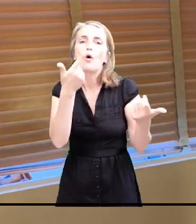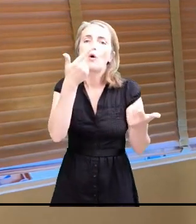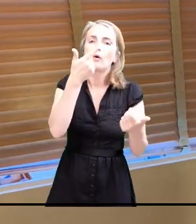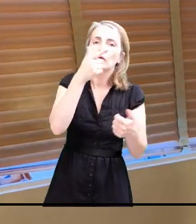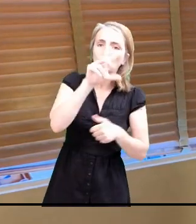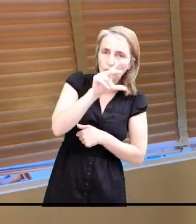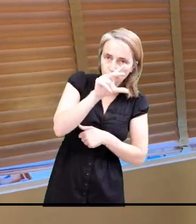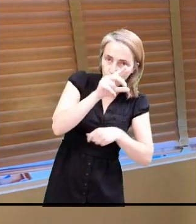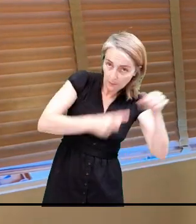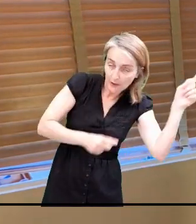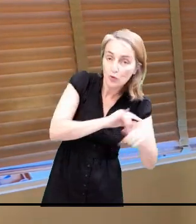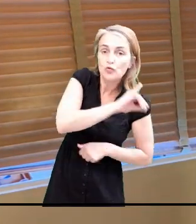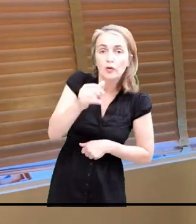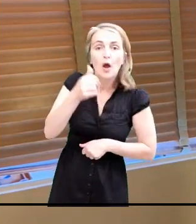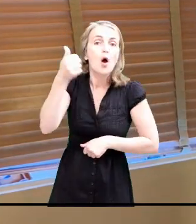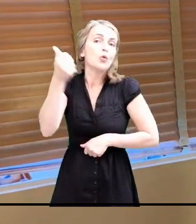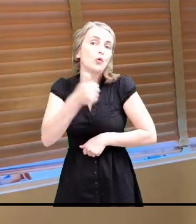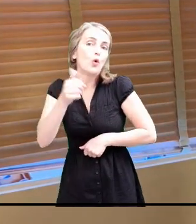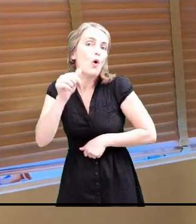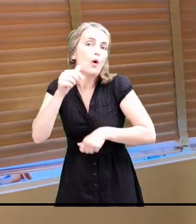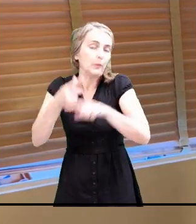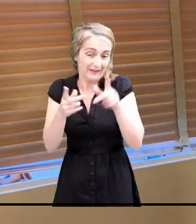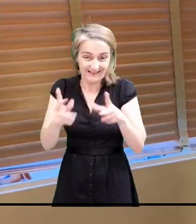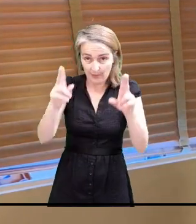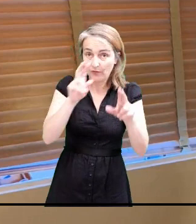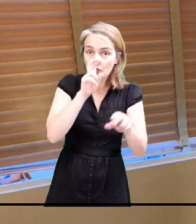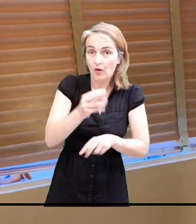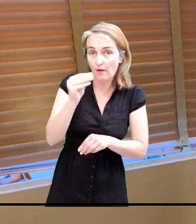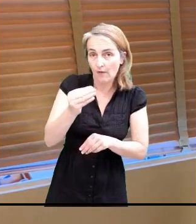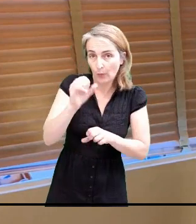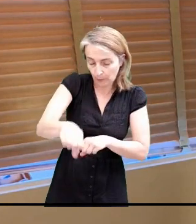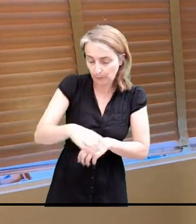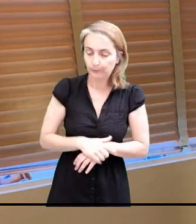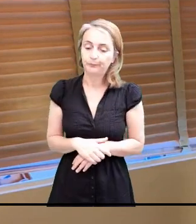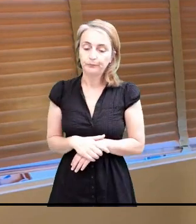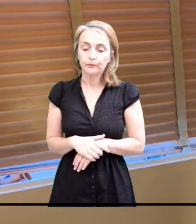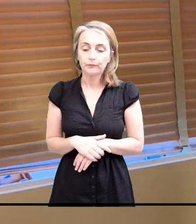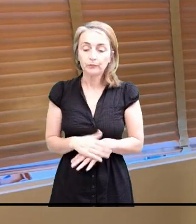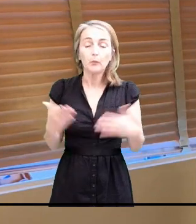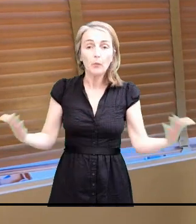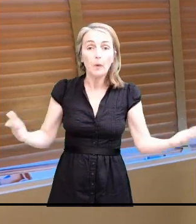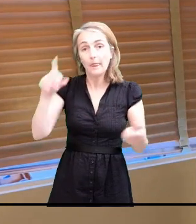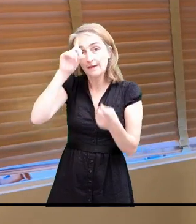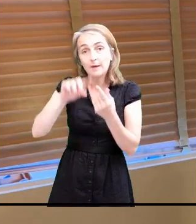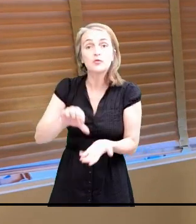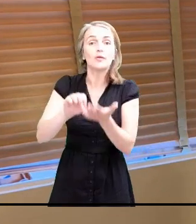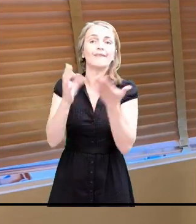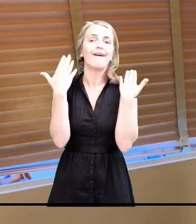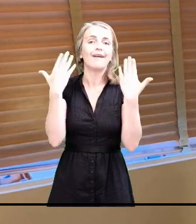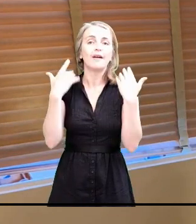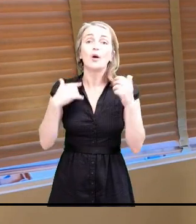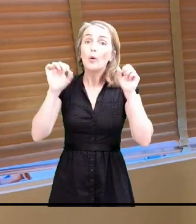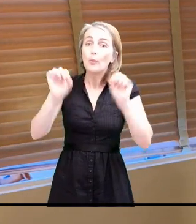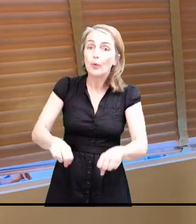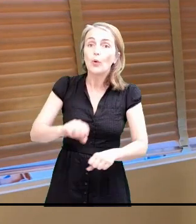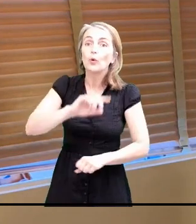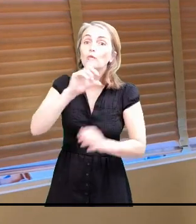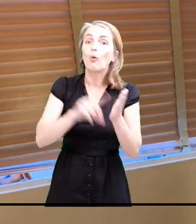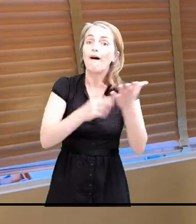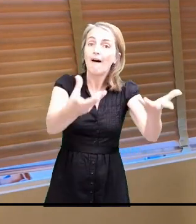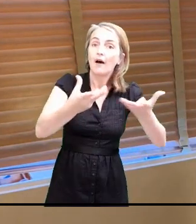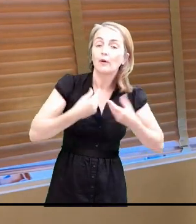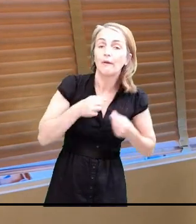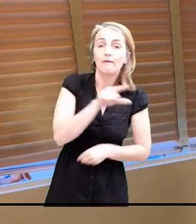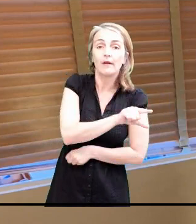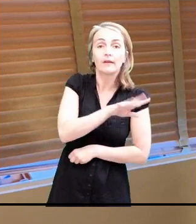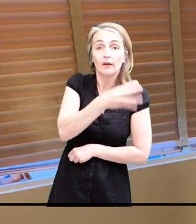Le centre aéré. Le centre aéré, je vais vous dire, les protocoles nous permettent de recevoir 24 enfants en maternelle quand